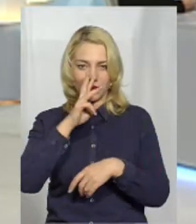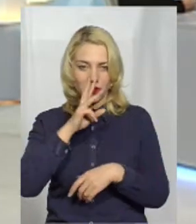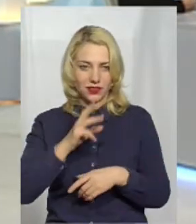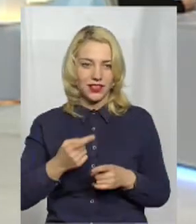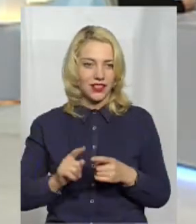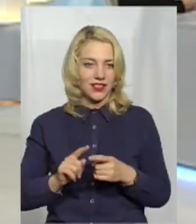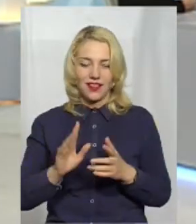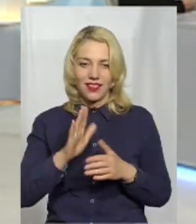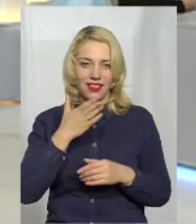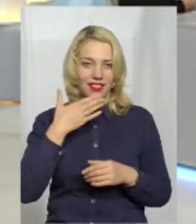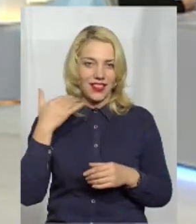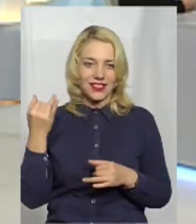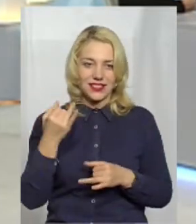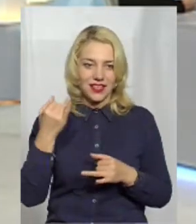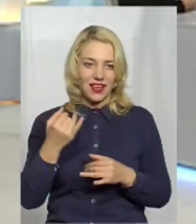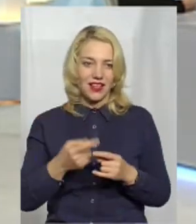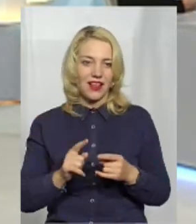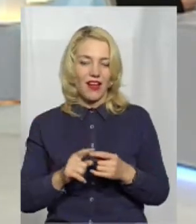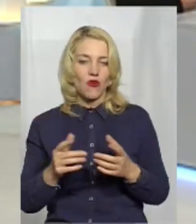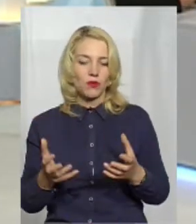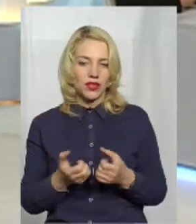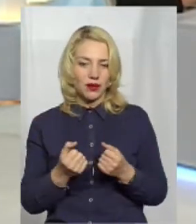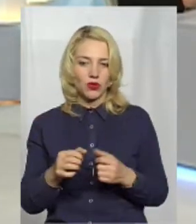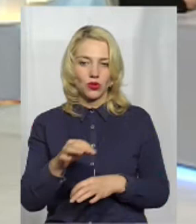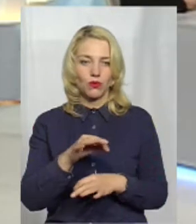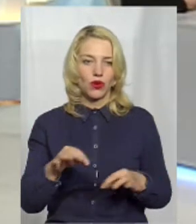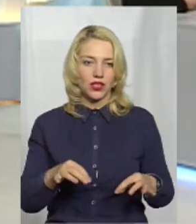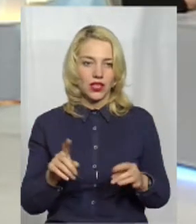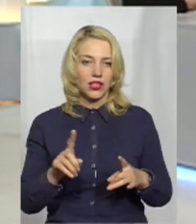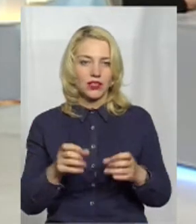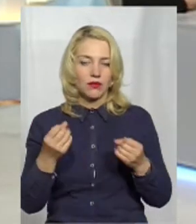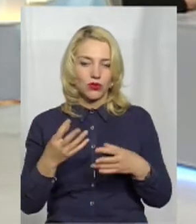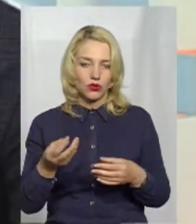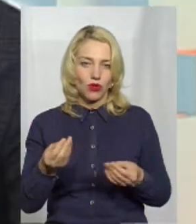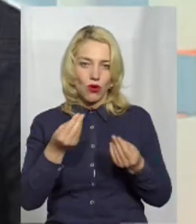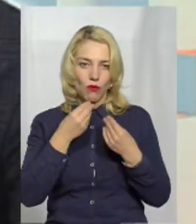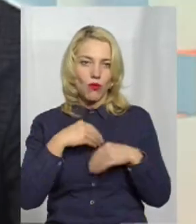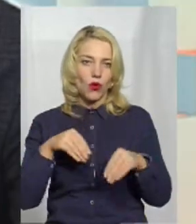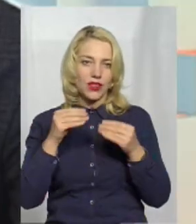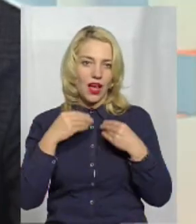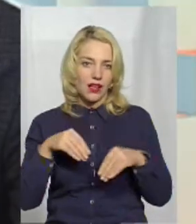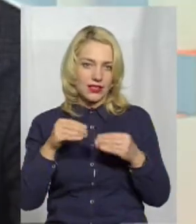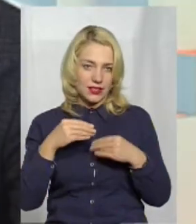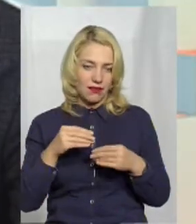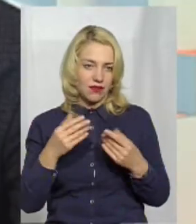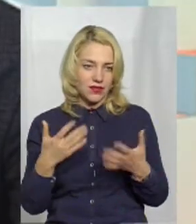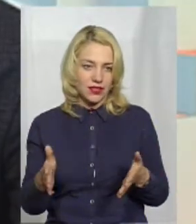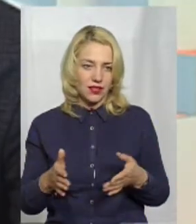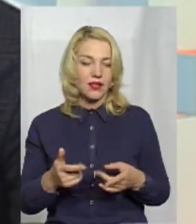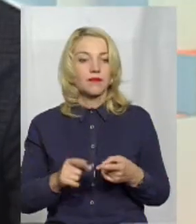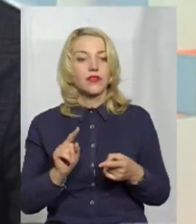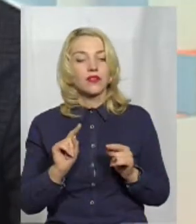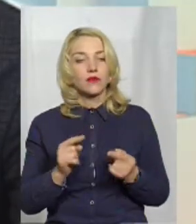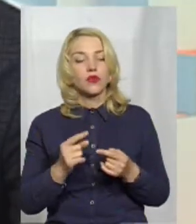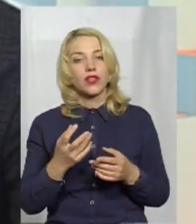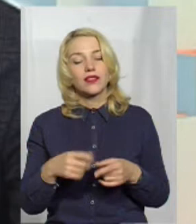я думаю, що цікаво донору підтримувати проєкт, який, ну, там проїдається, да, скажімо так, ну, кимось. Тобто,